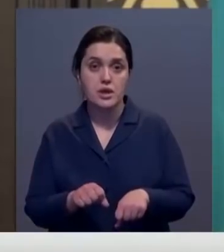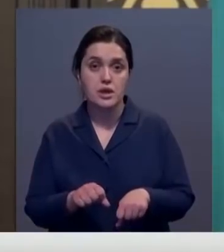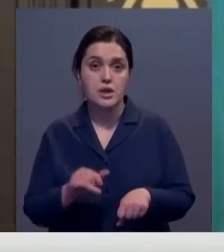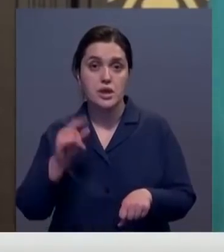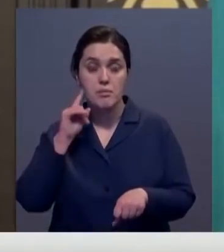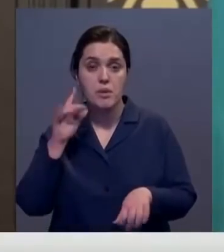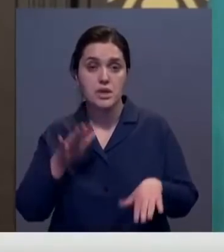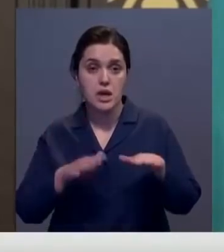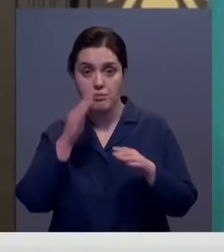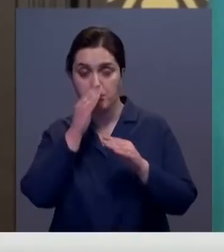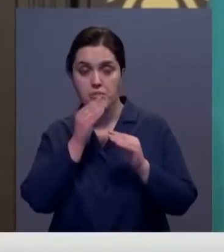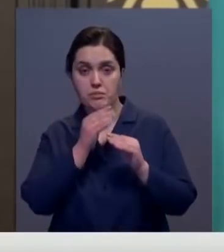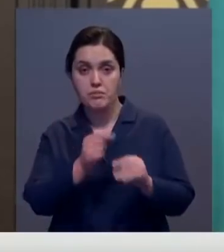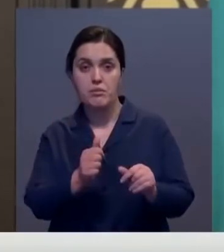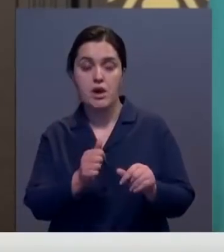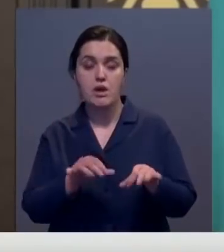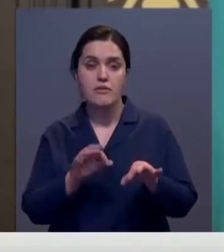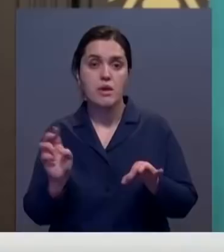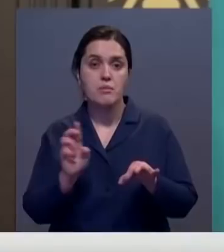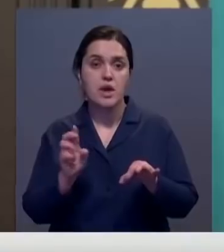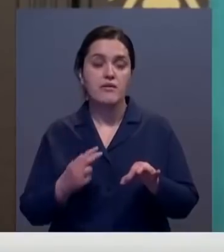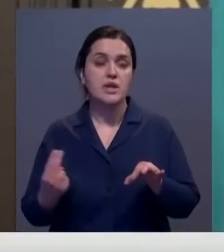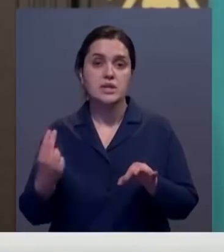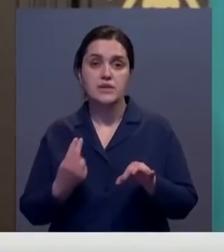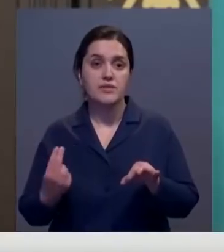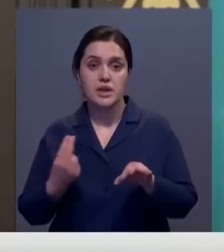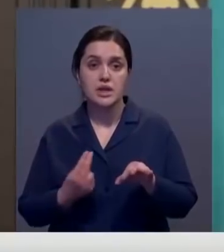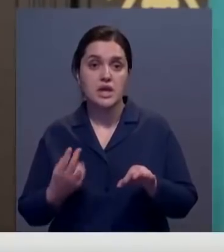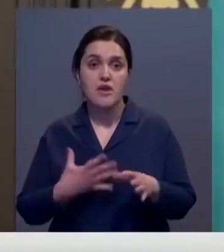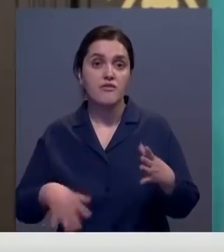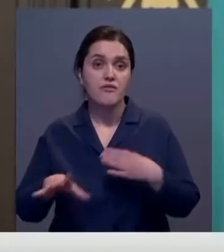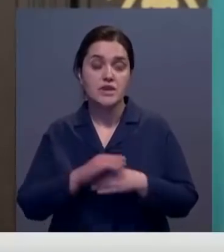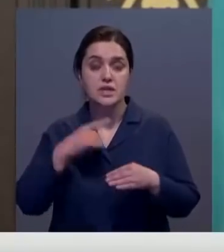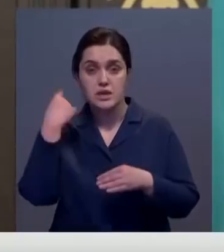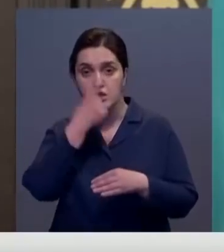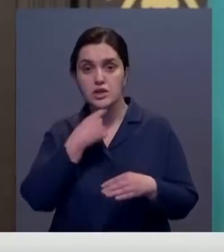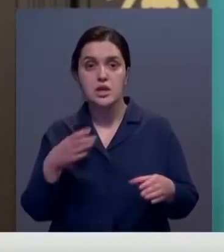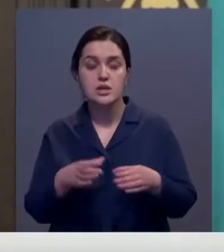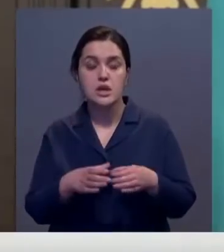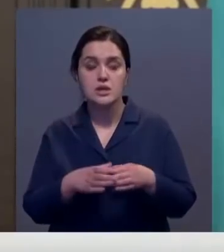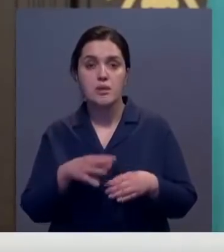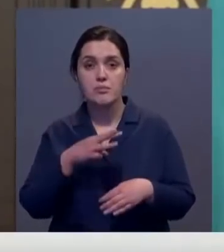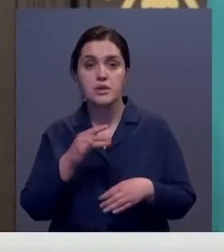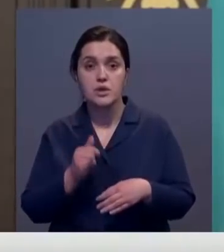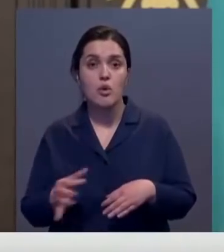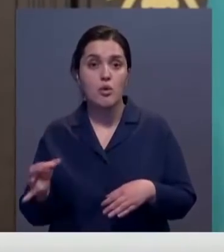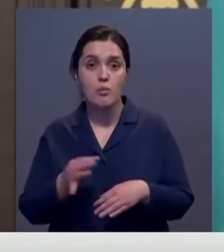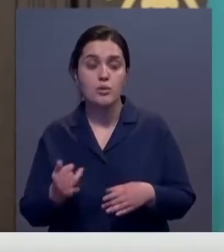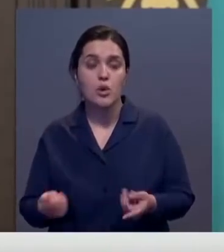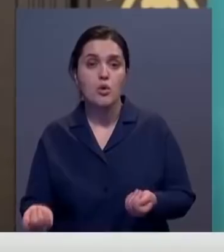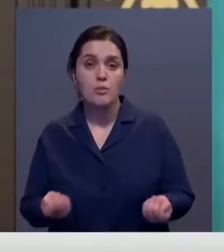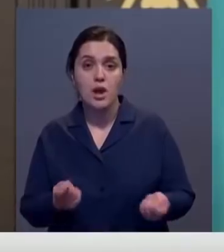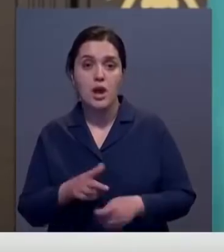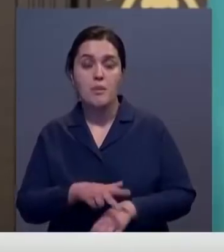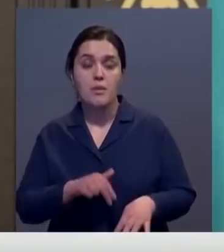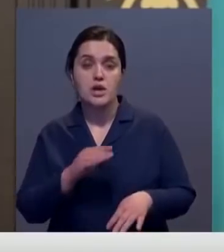подозреваемые срываются на автотранспорте белого цвета. Весь личный состав Департамента полиции Министерской области и Управление полиции города